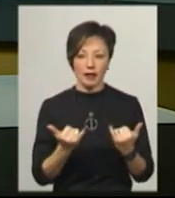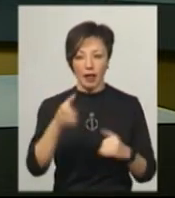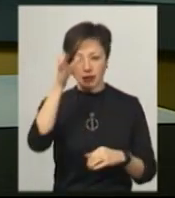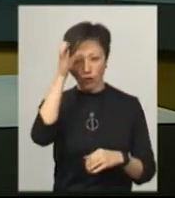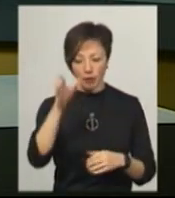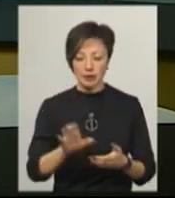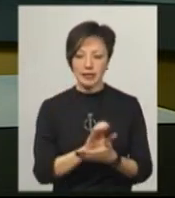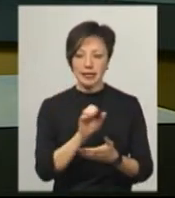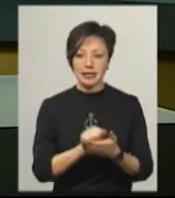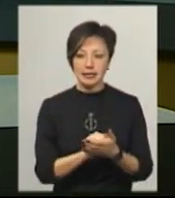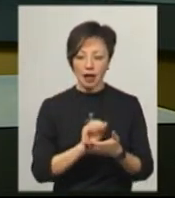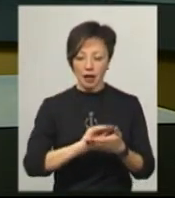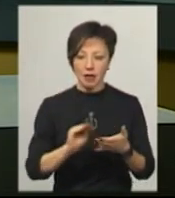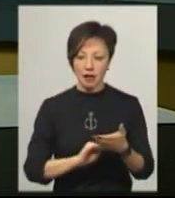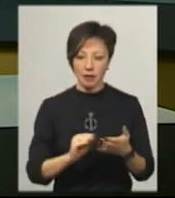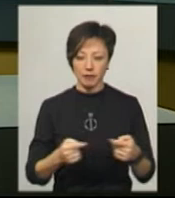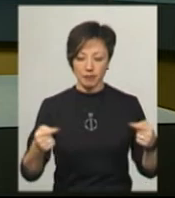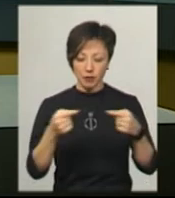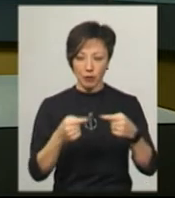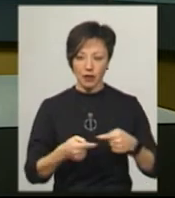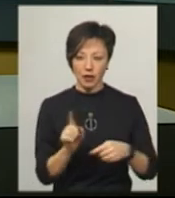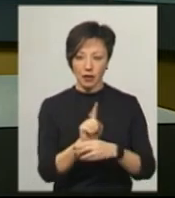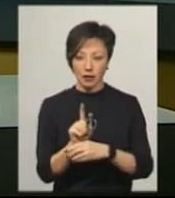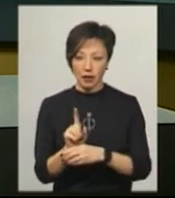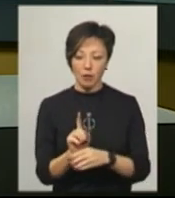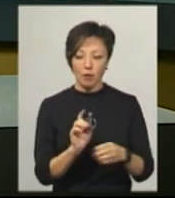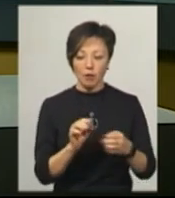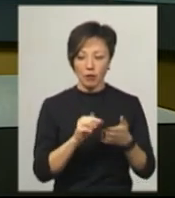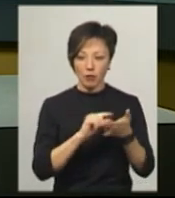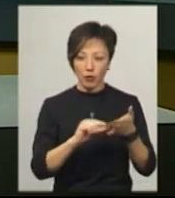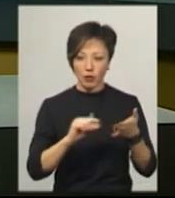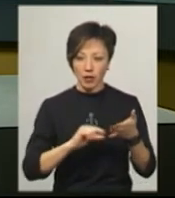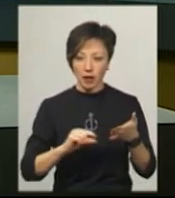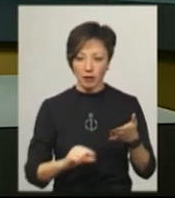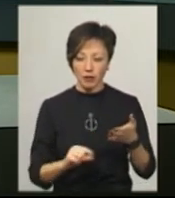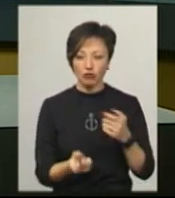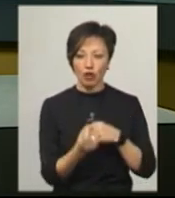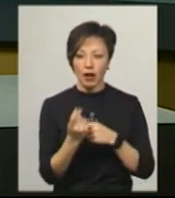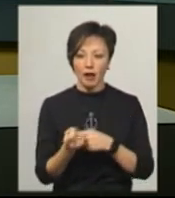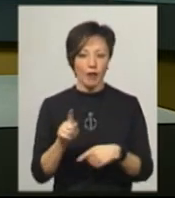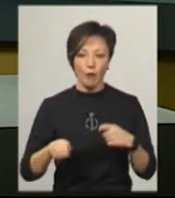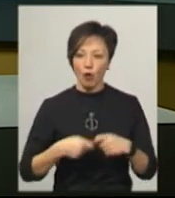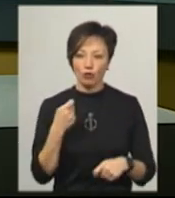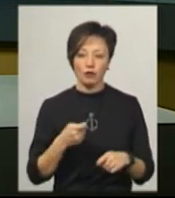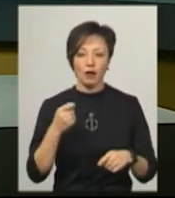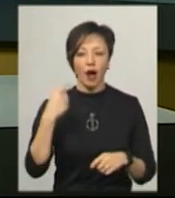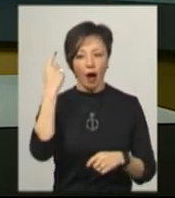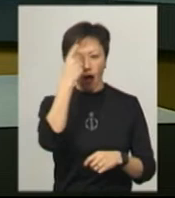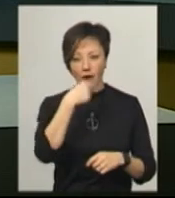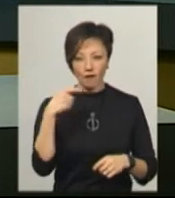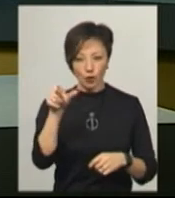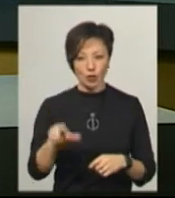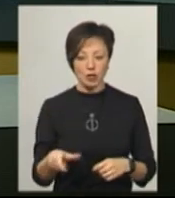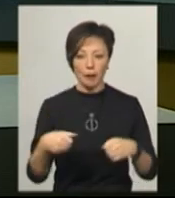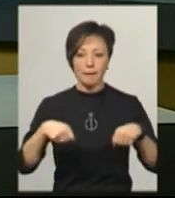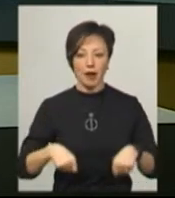Стаття має відповідати критеріям значимості з посиланням на авторитетні джерела та не порушувати авторське право. Як усе відбувалося,